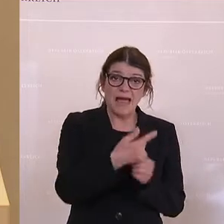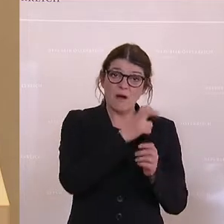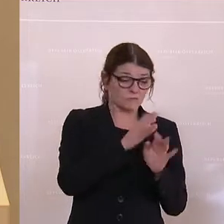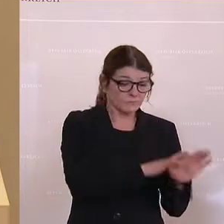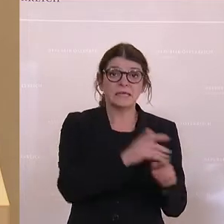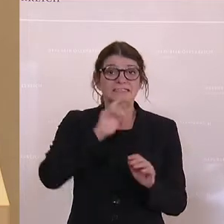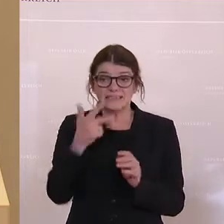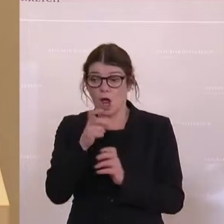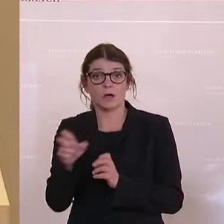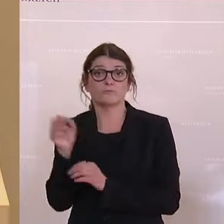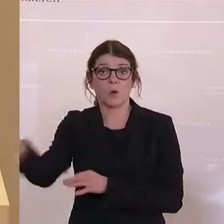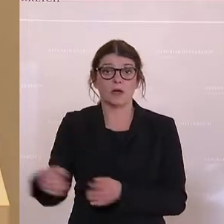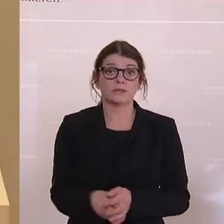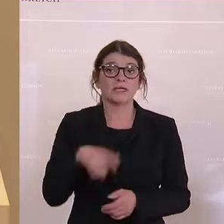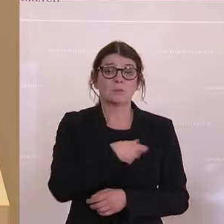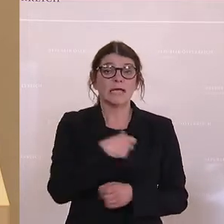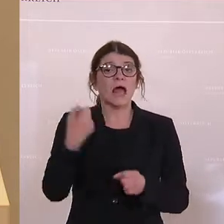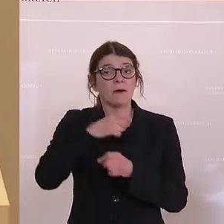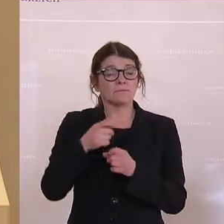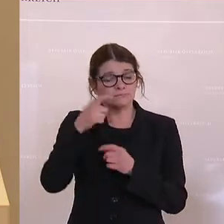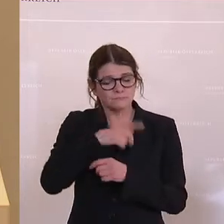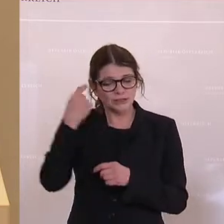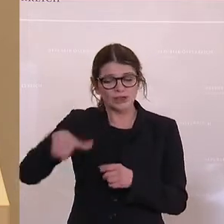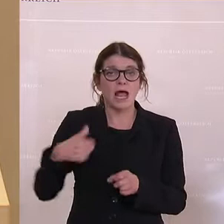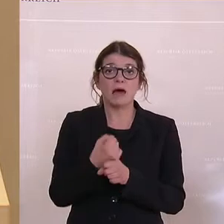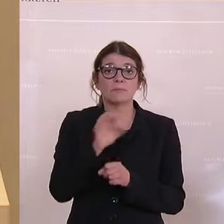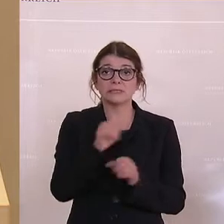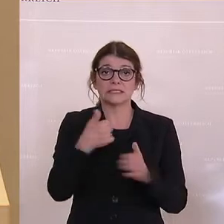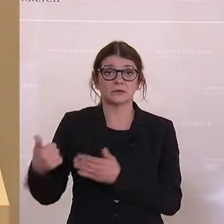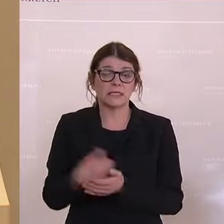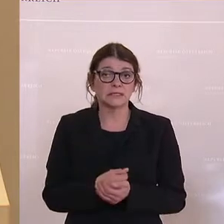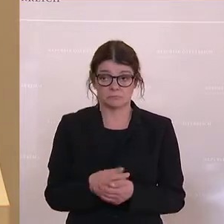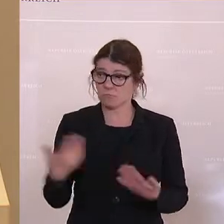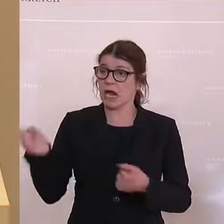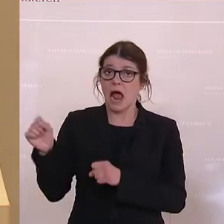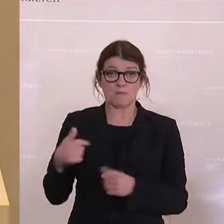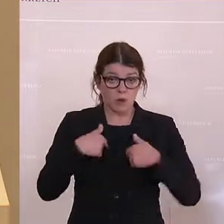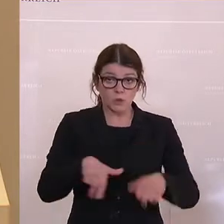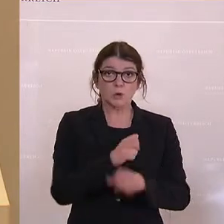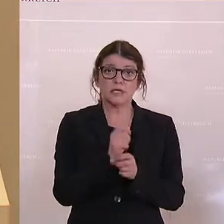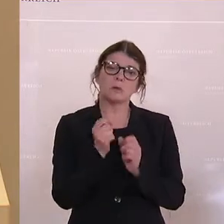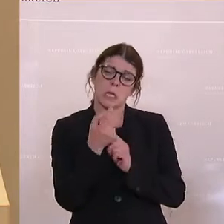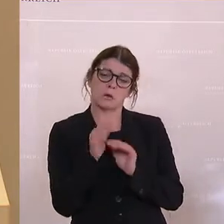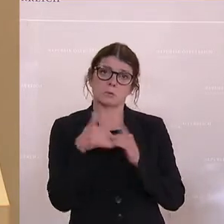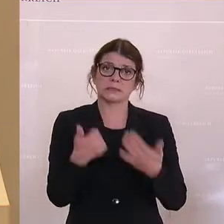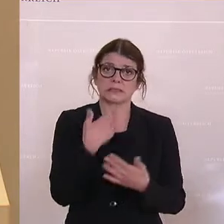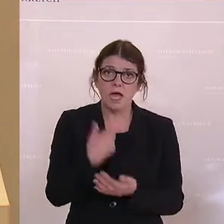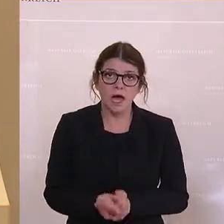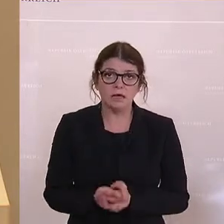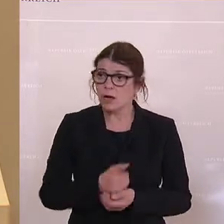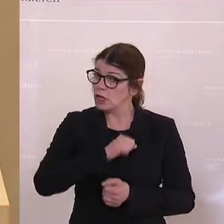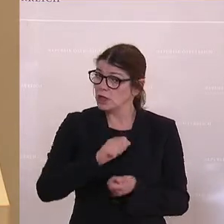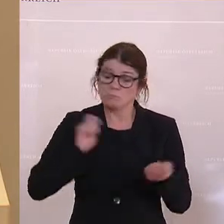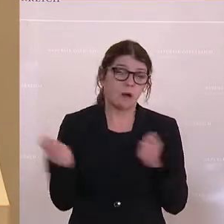In der Schweiz arbeiten die Menschen bis 66. Da ist das zumutbar. In Österreich hört das auf, ein bisschen über 60 Jahre. Hier müssen Sie unglaublich schnell ins Tun